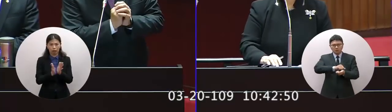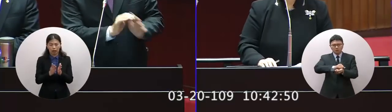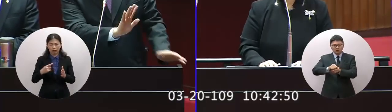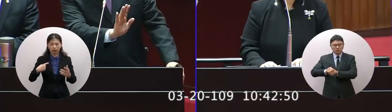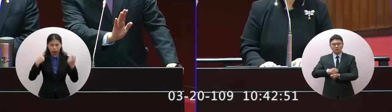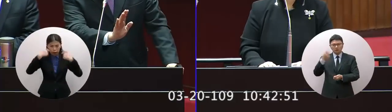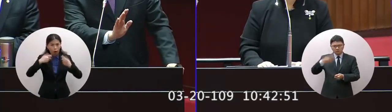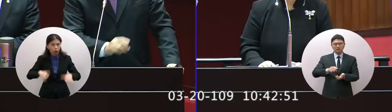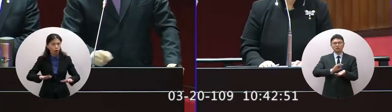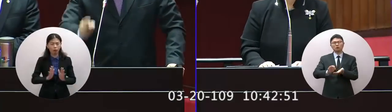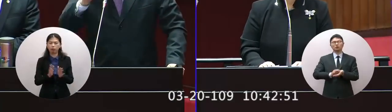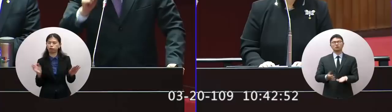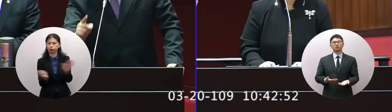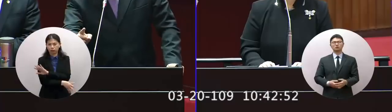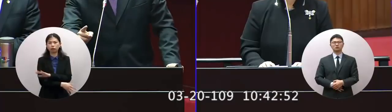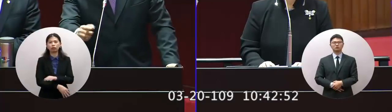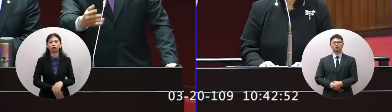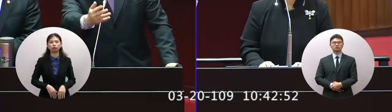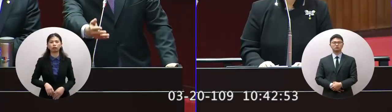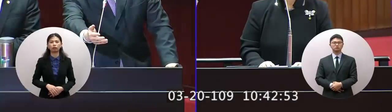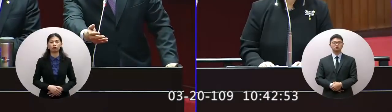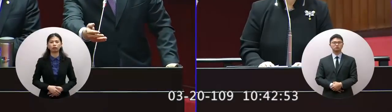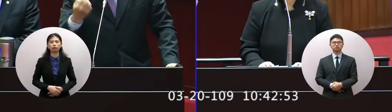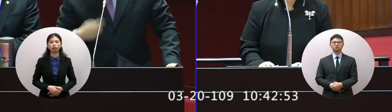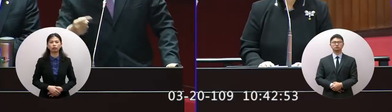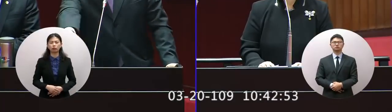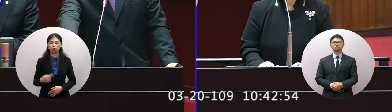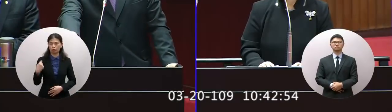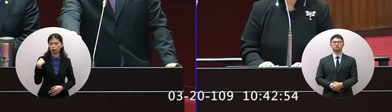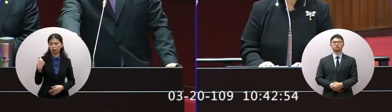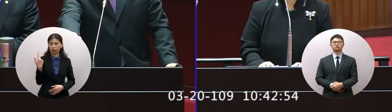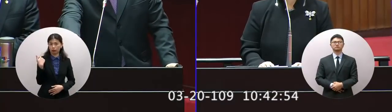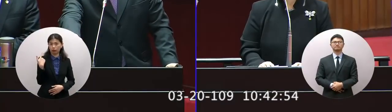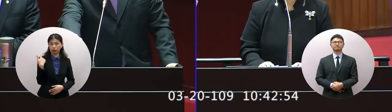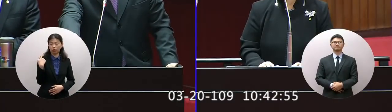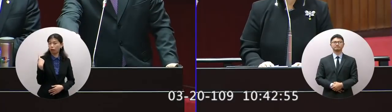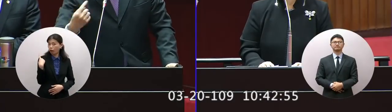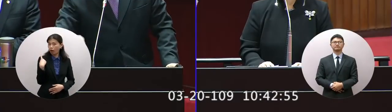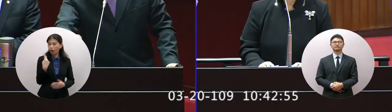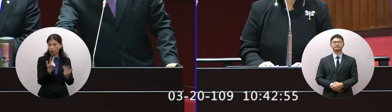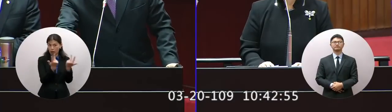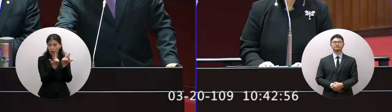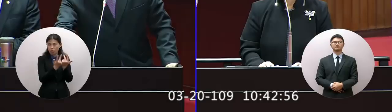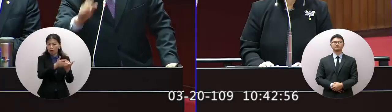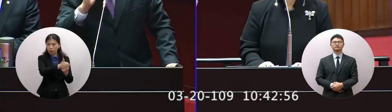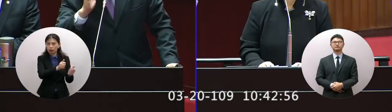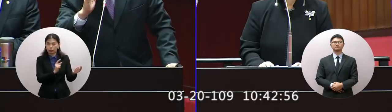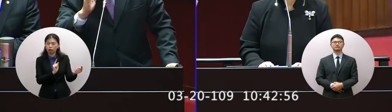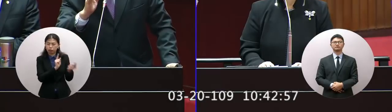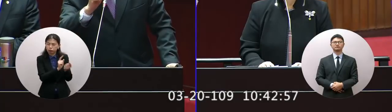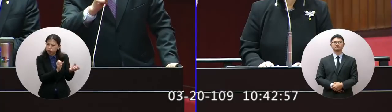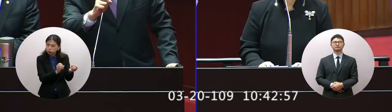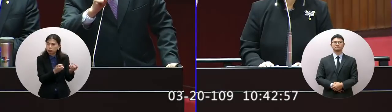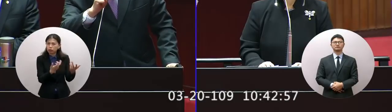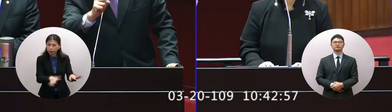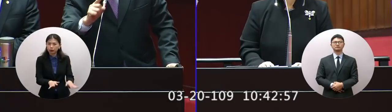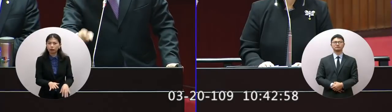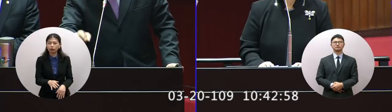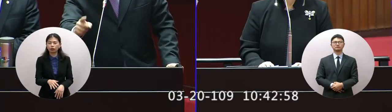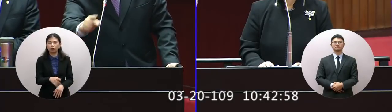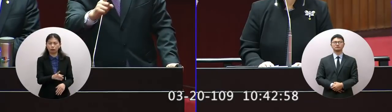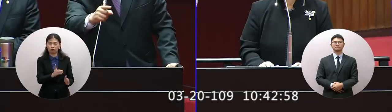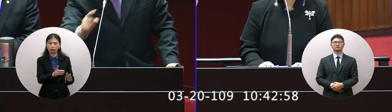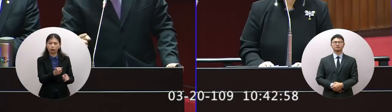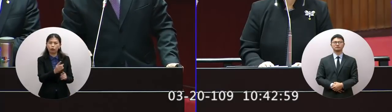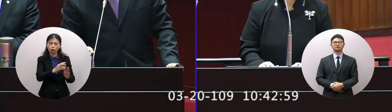跟委員報告絕對不可能我曾跟新北市我曾跟他在說這個應該是沒有問題我再去